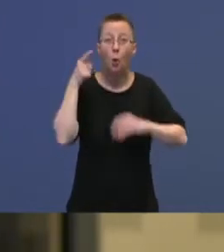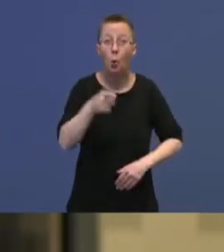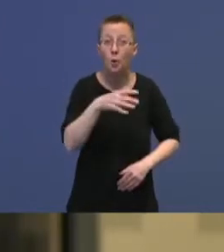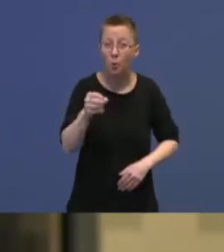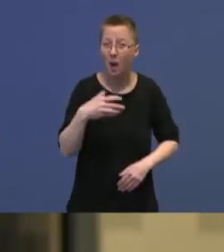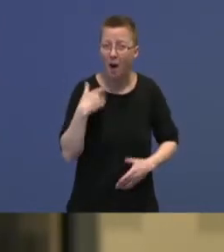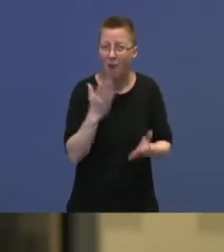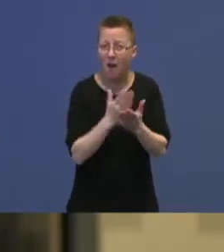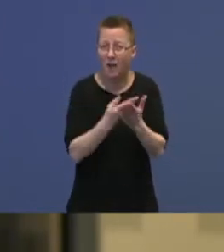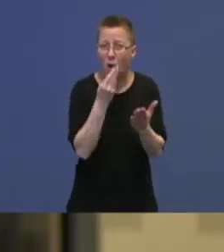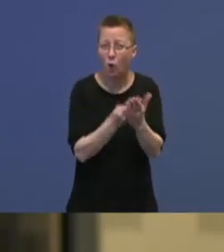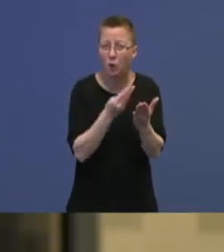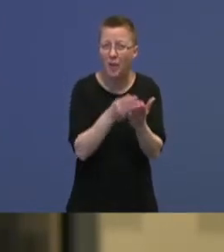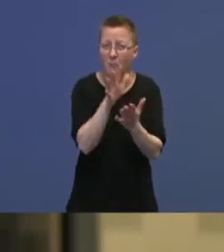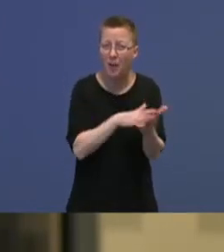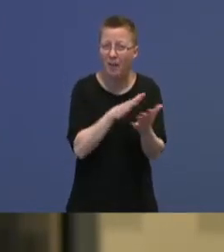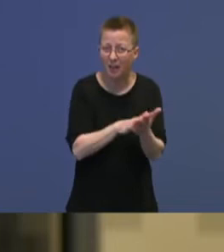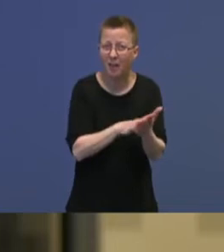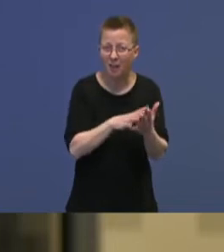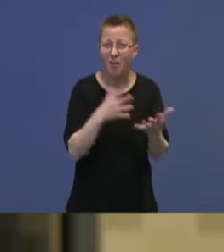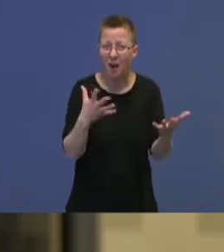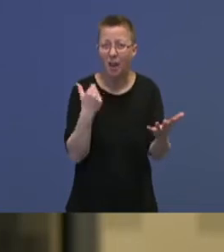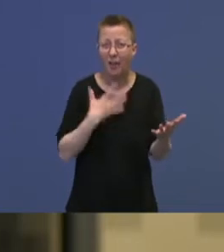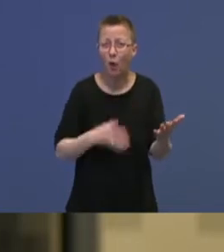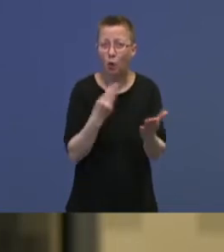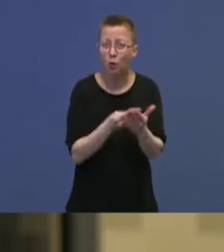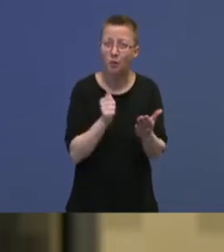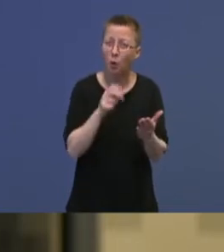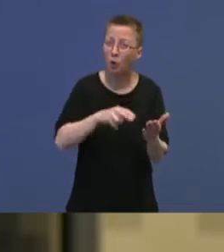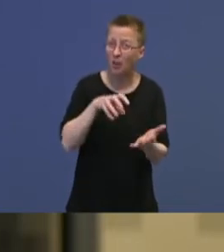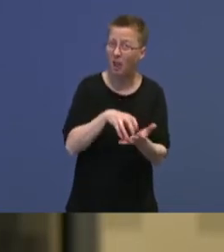kostnadsberegning på hvor mye dette vil koste totalt for den norske staten?